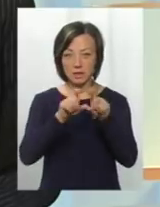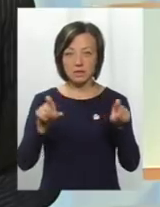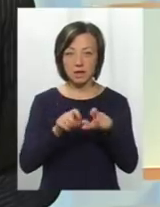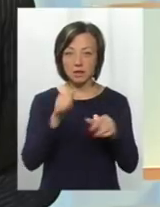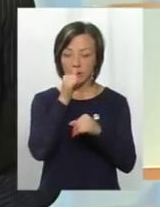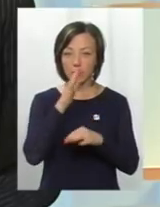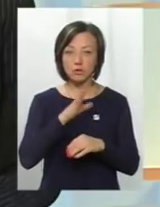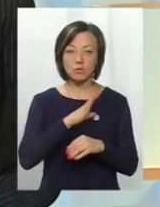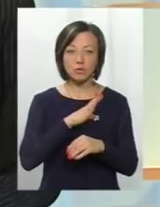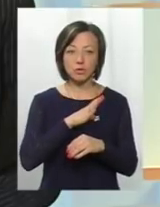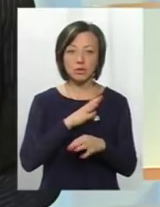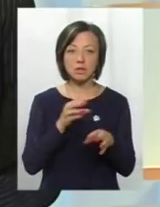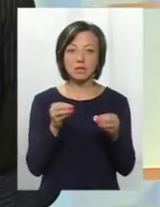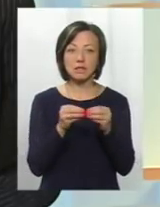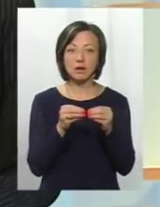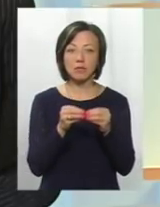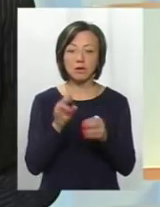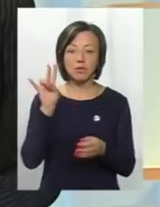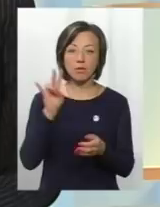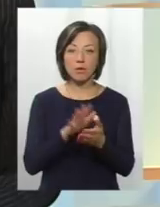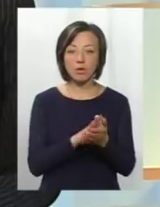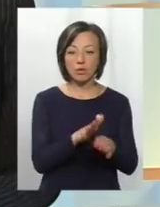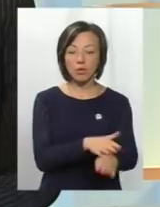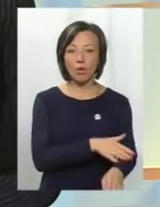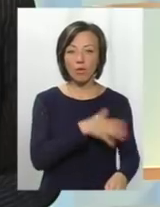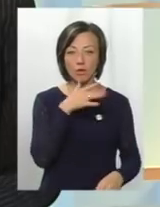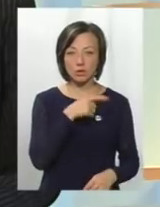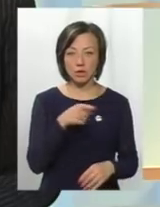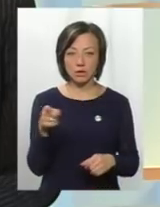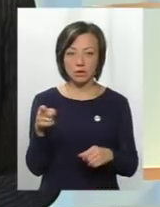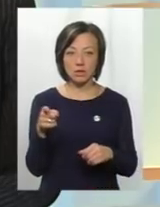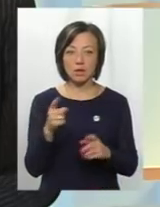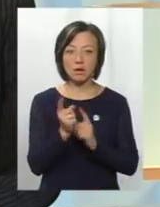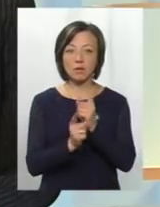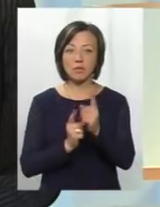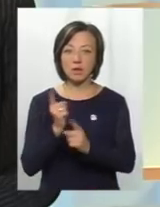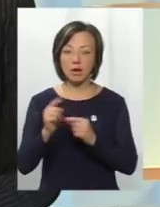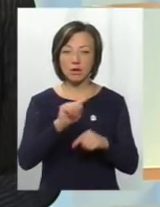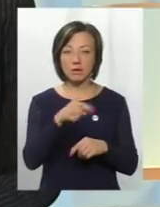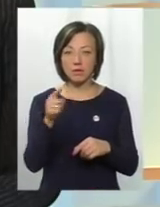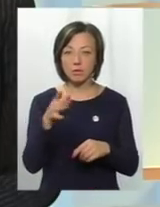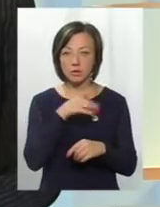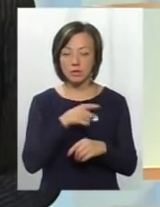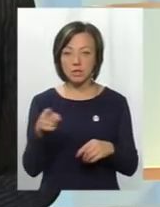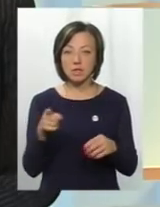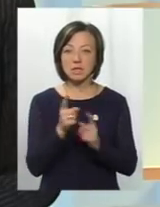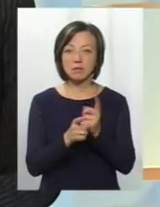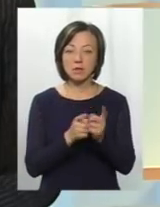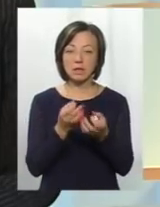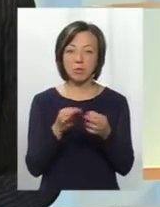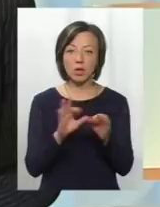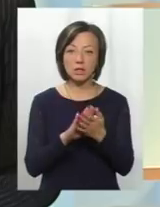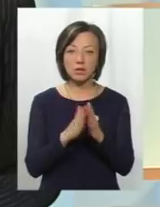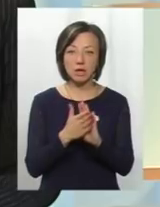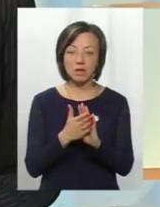стабільною протягом якогось надзвичайно тривалого часу. Міняються вимоги часу, змінюється демографічна ситуація,